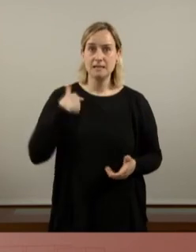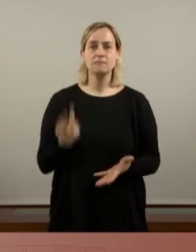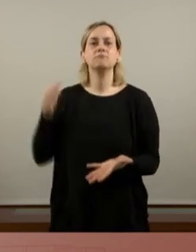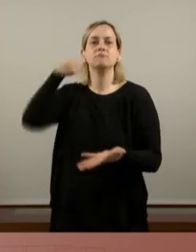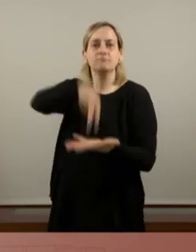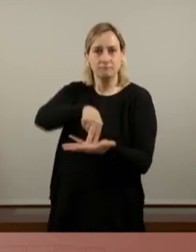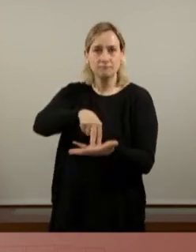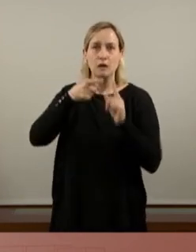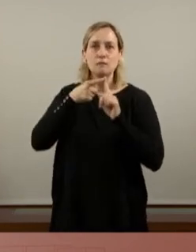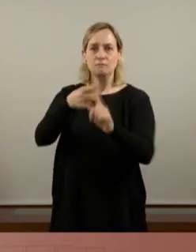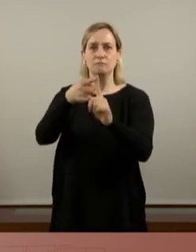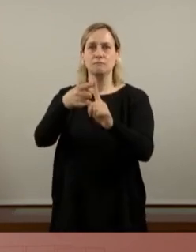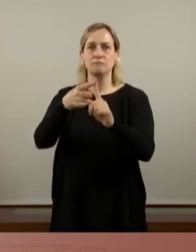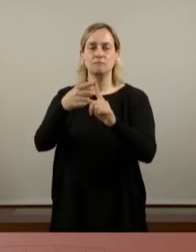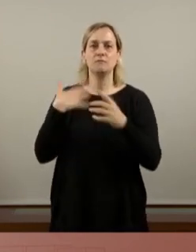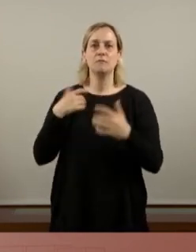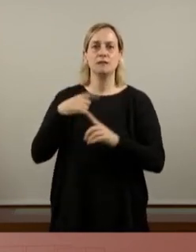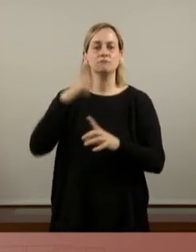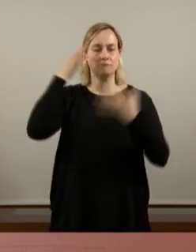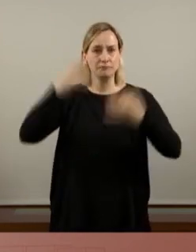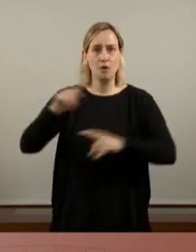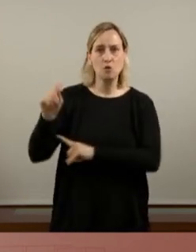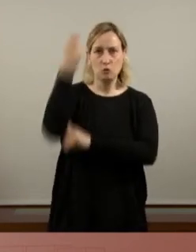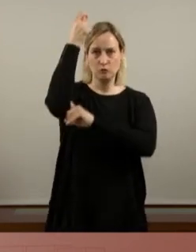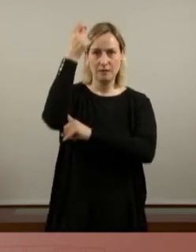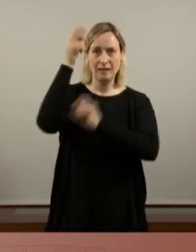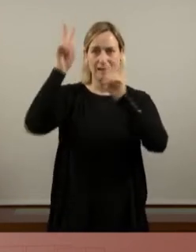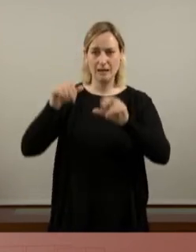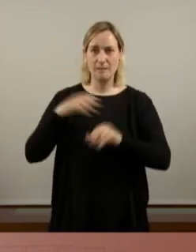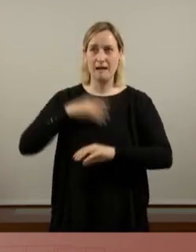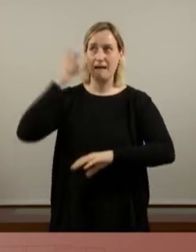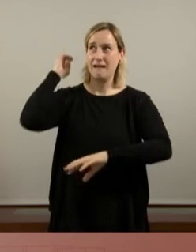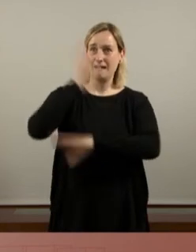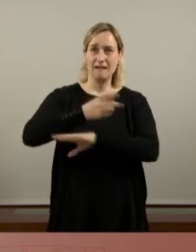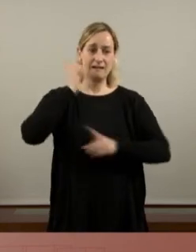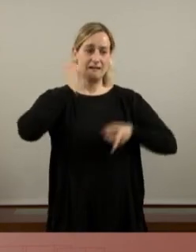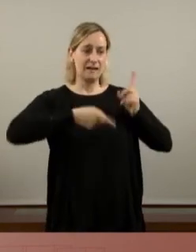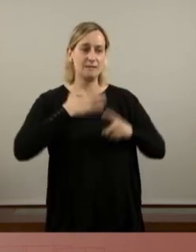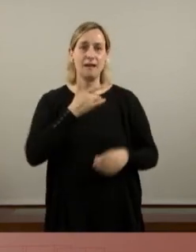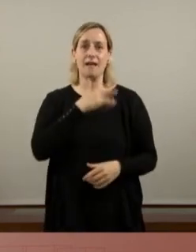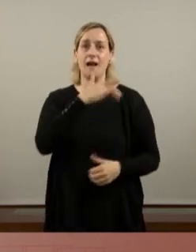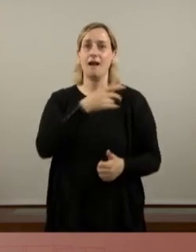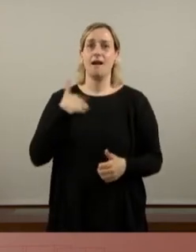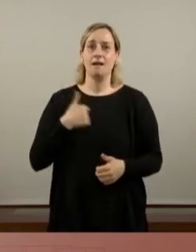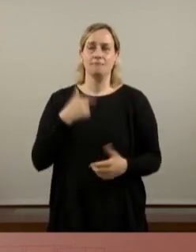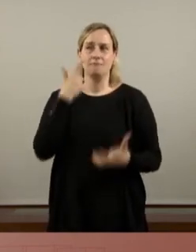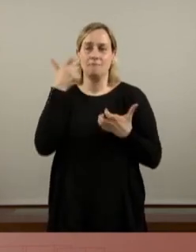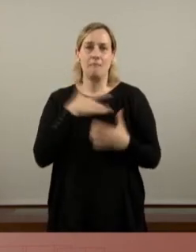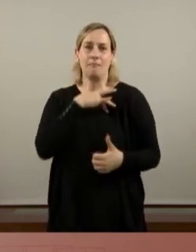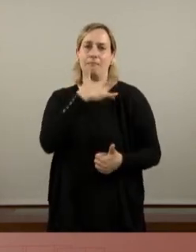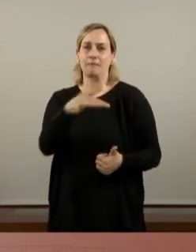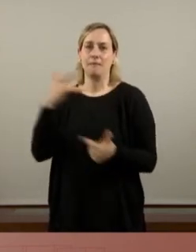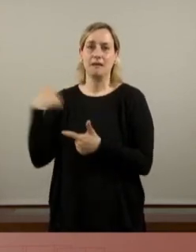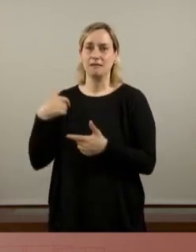per tal de poder aconseguir que d'una vegada per totes es reverteixi un règim que manté privilegis indecents mentre